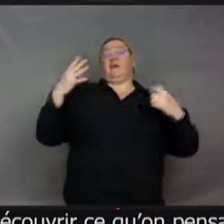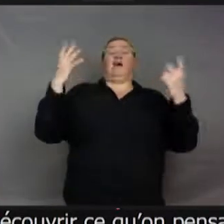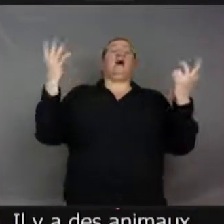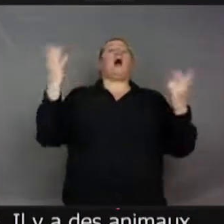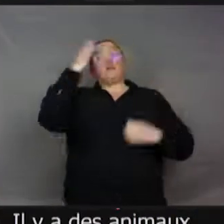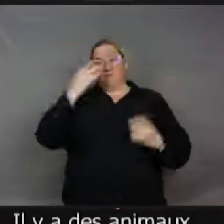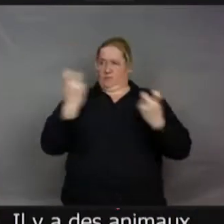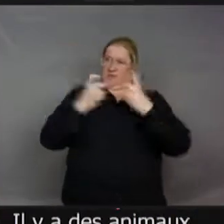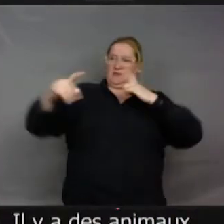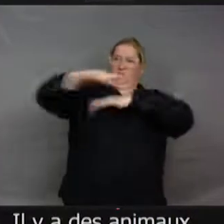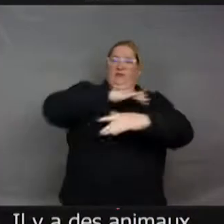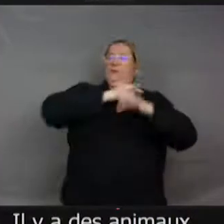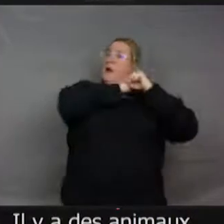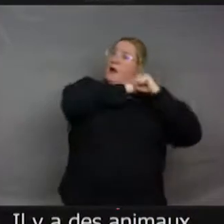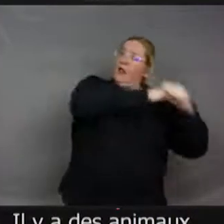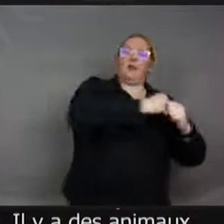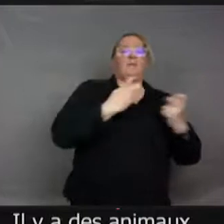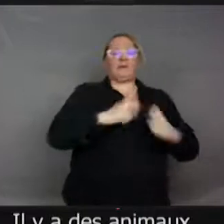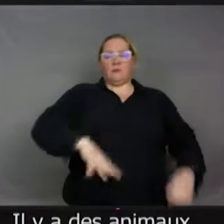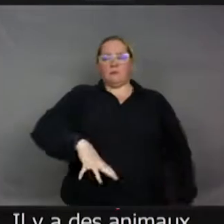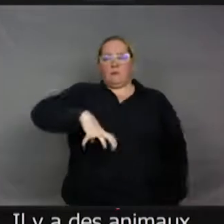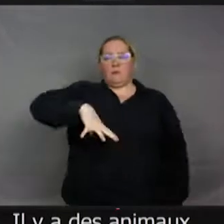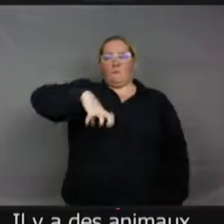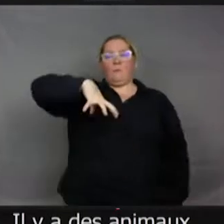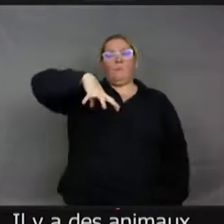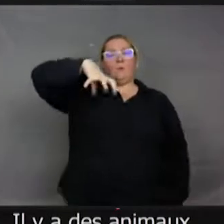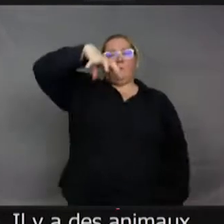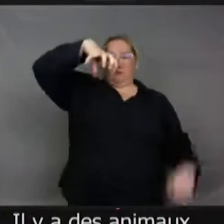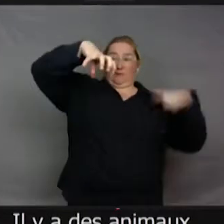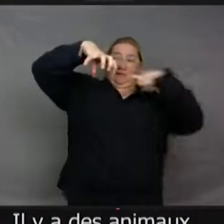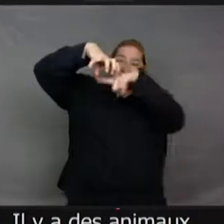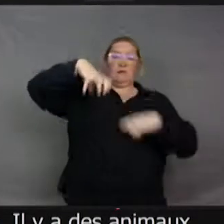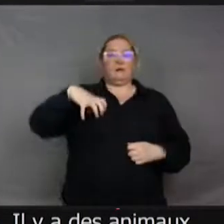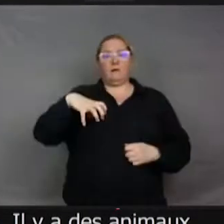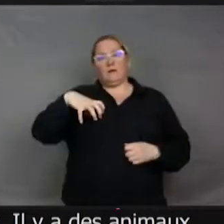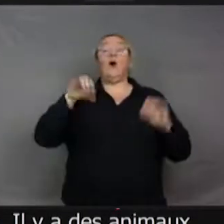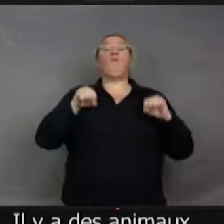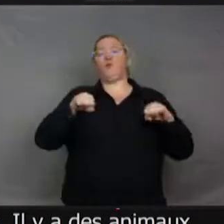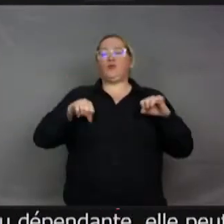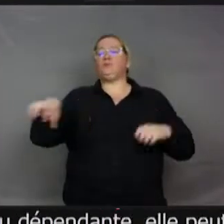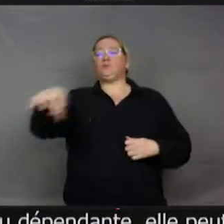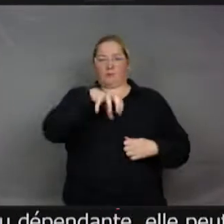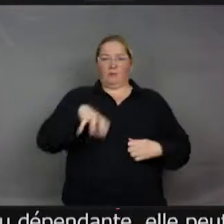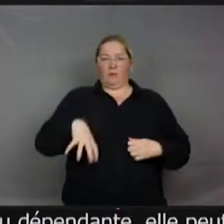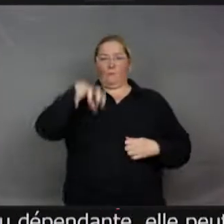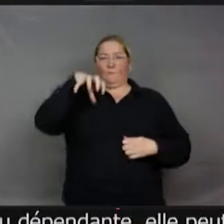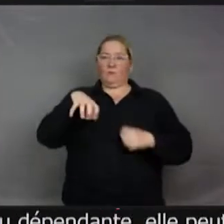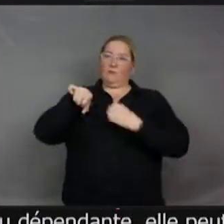Donc, elle est vraiment un peu dépendante. Alors, elle peut bouger un peu, mais elle est un peu dépendante. Et on s'est dit que cette vision subjective